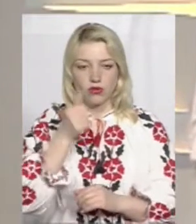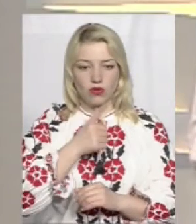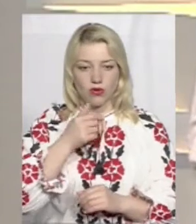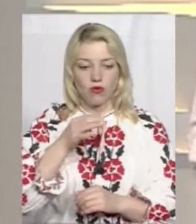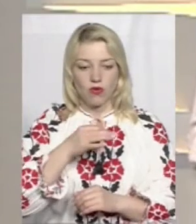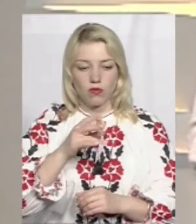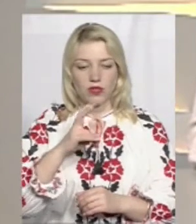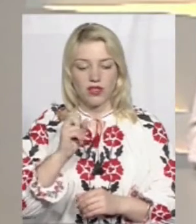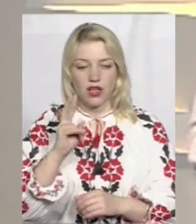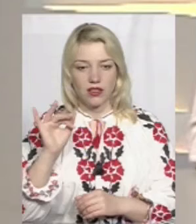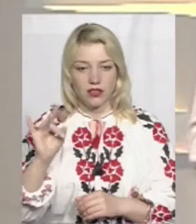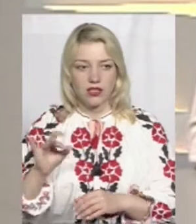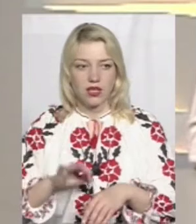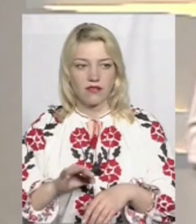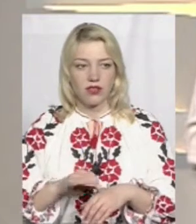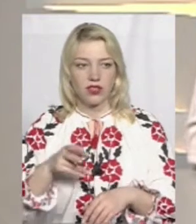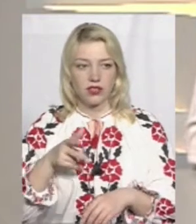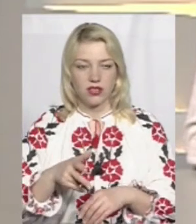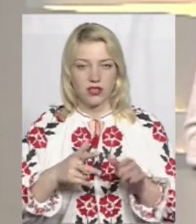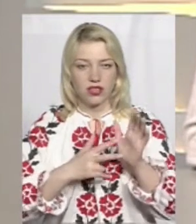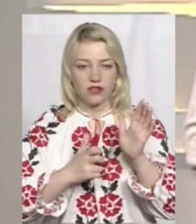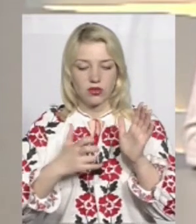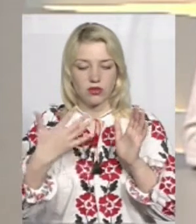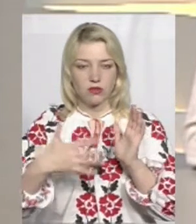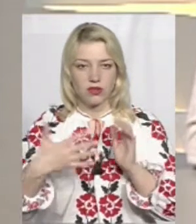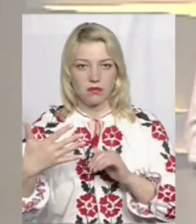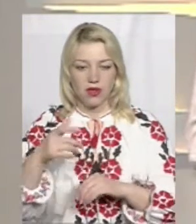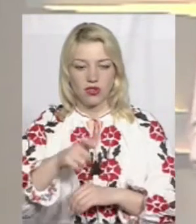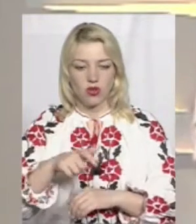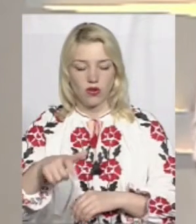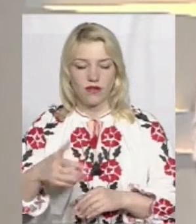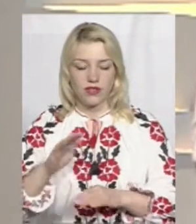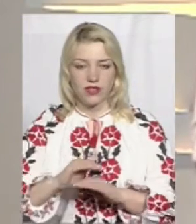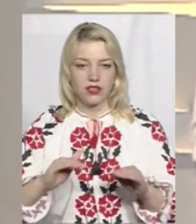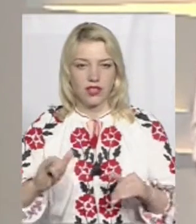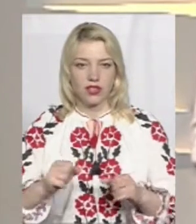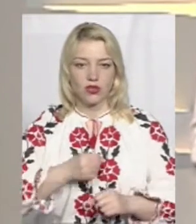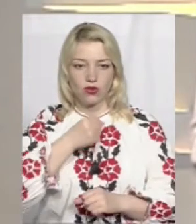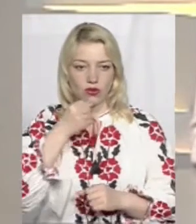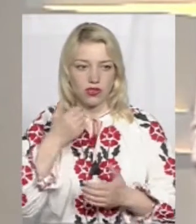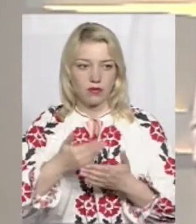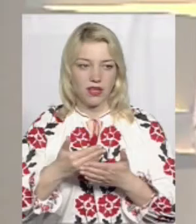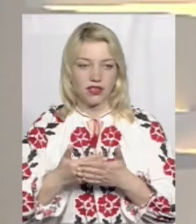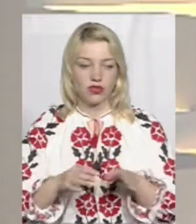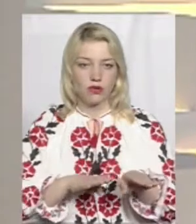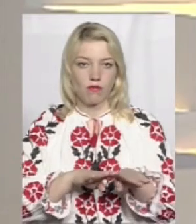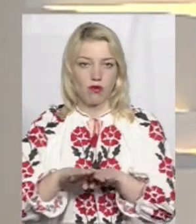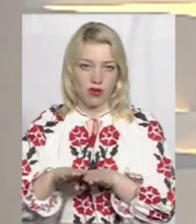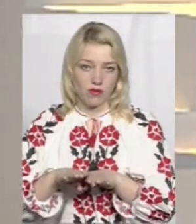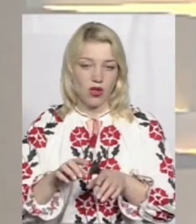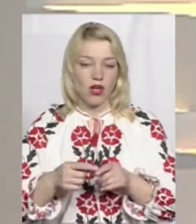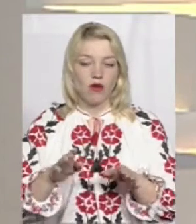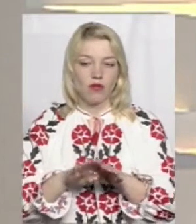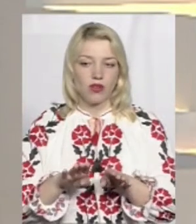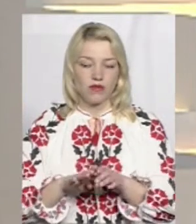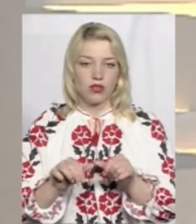області на КІР захворіло 3855 чоловік, дітей і дорослих практично порівну. Порівняно